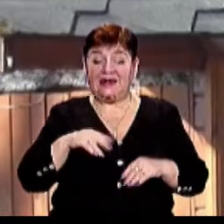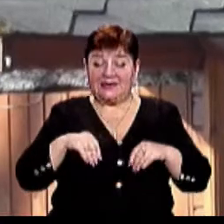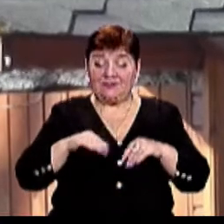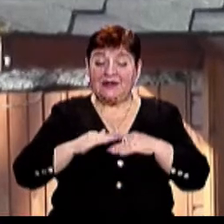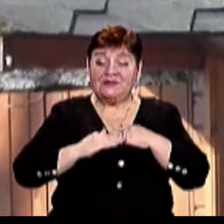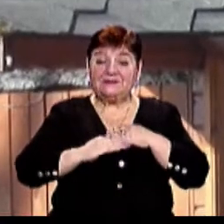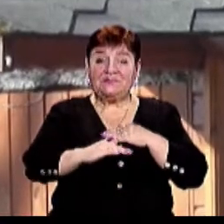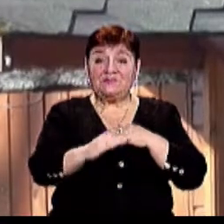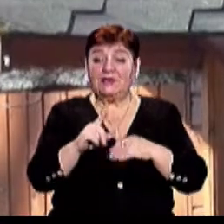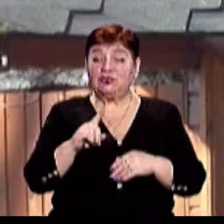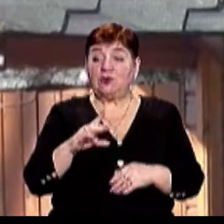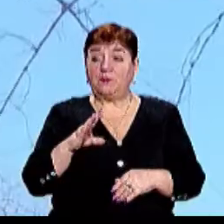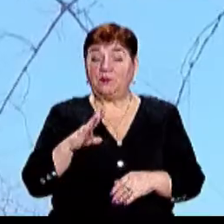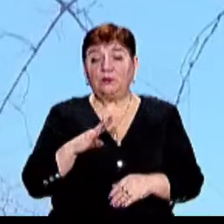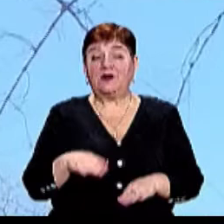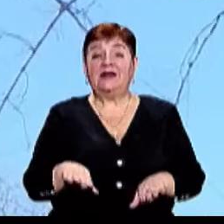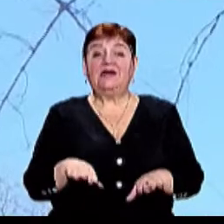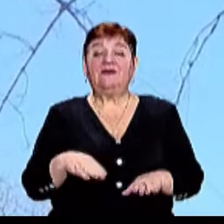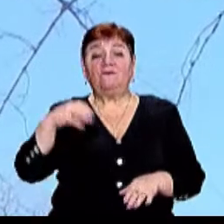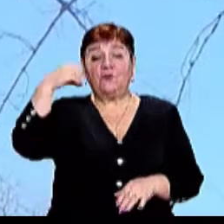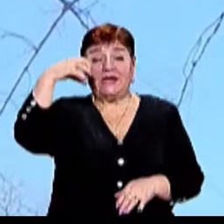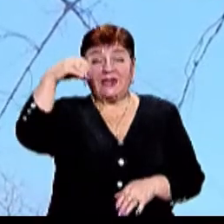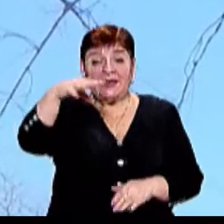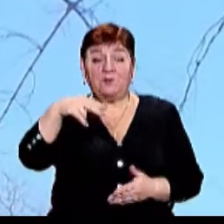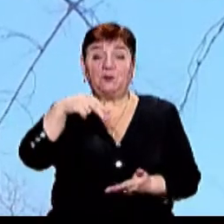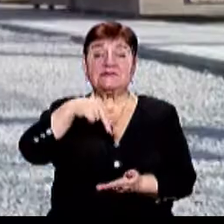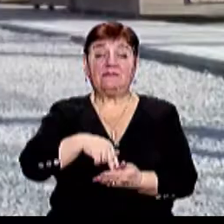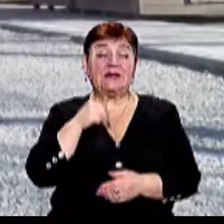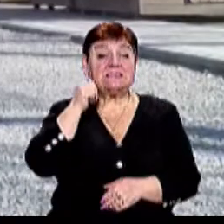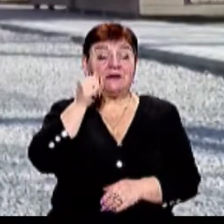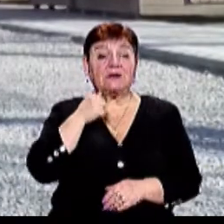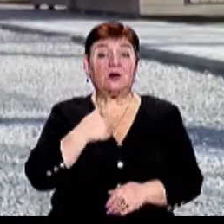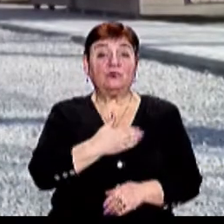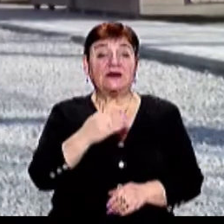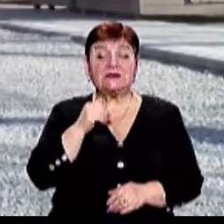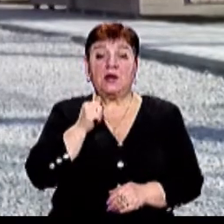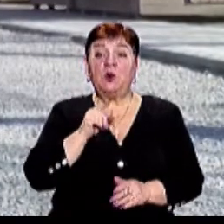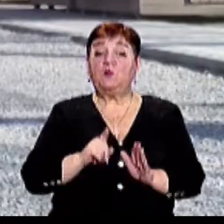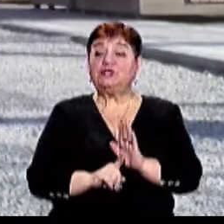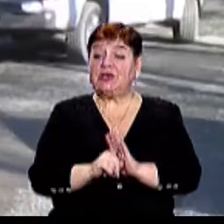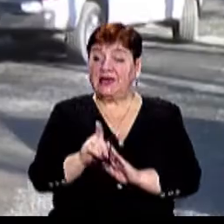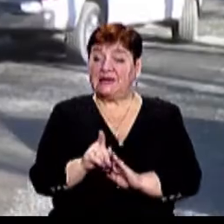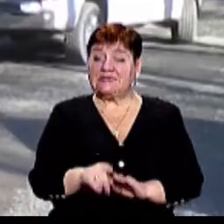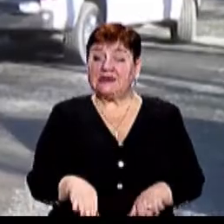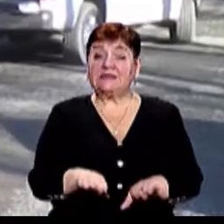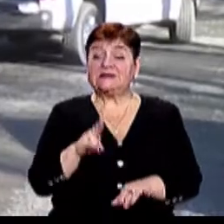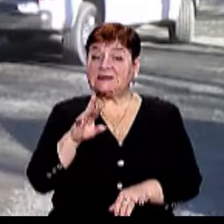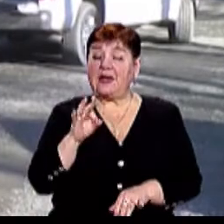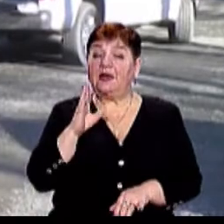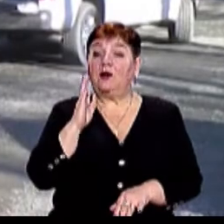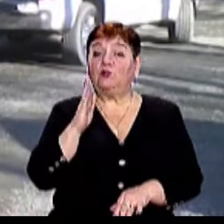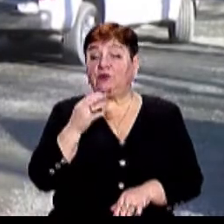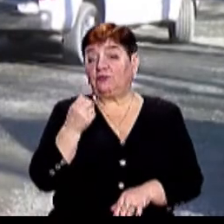зачебнювали, щоб не було побуло, то освітлили її, фонарі поставили Завтра у нас починається відкриття фудкору, це у нас буде в